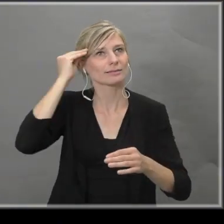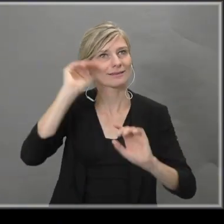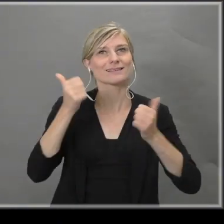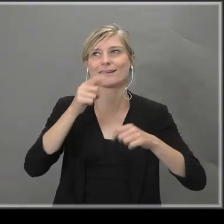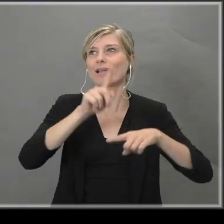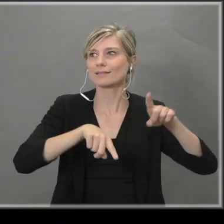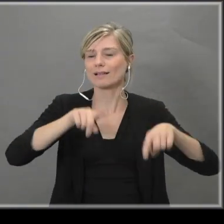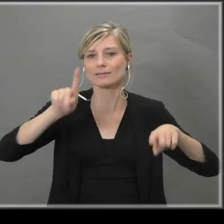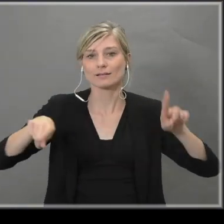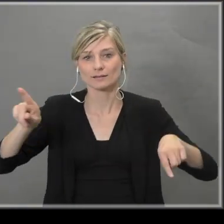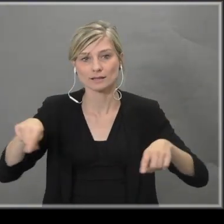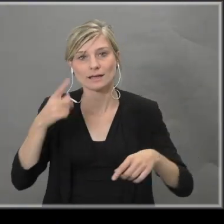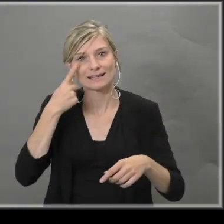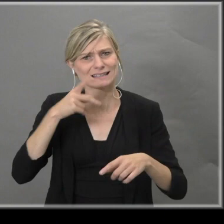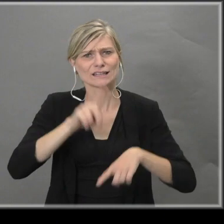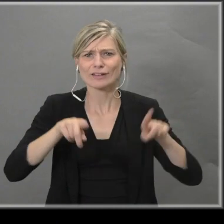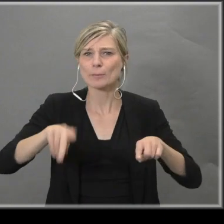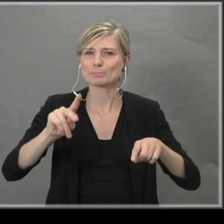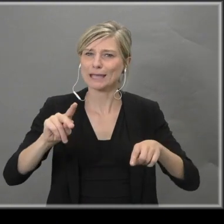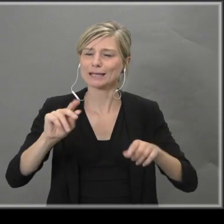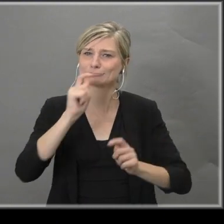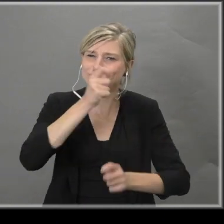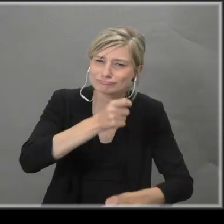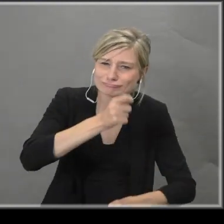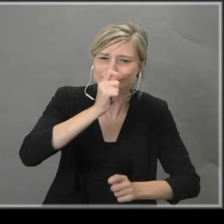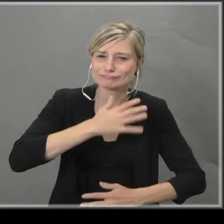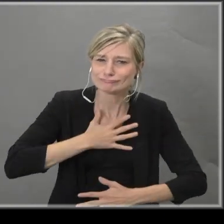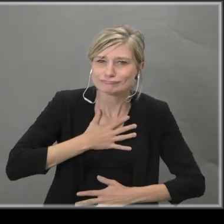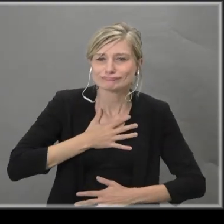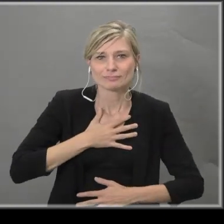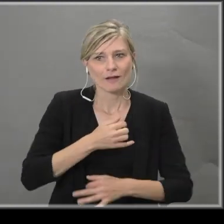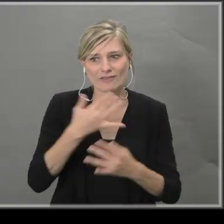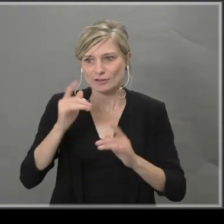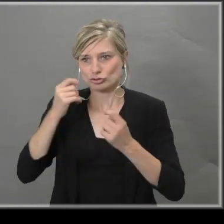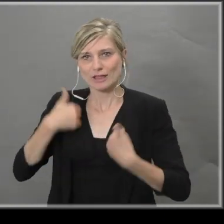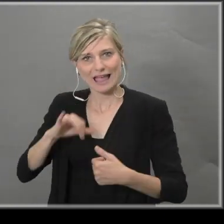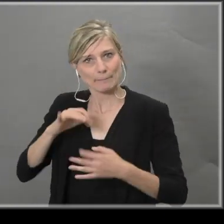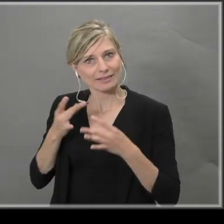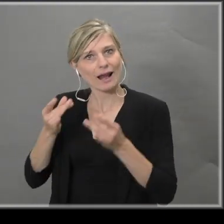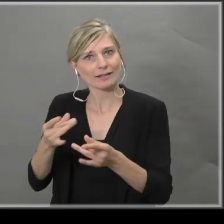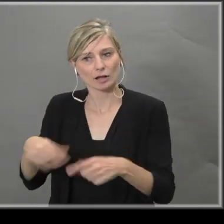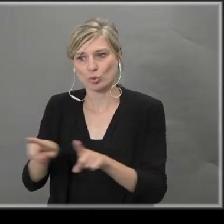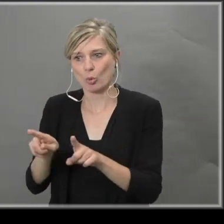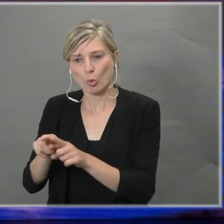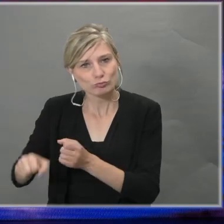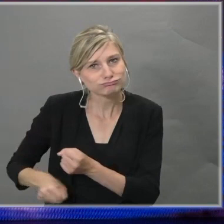Hoe meer we deze diversiteit omarmen, hoe meer we talentvolle studenten hun steentje kunnen laten bijdragen aan onze universiteit.